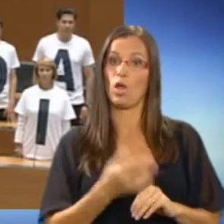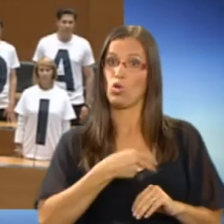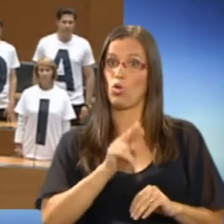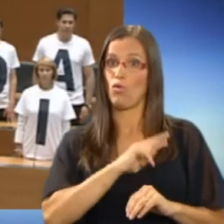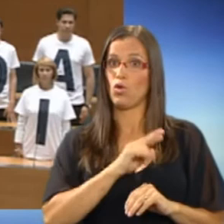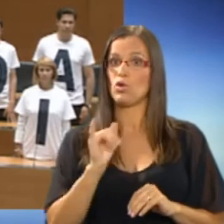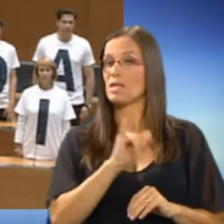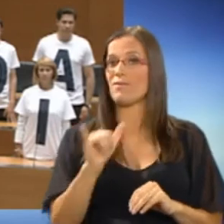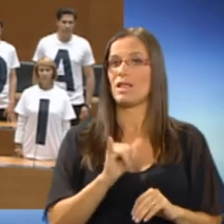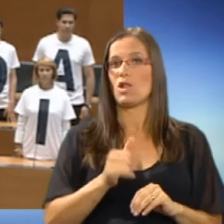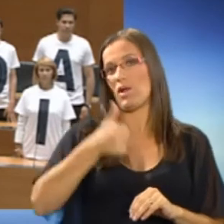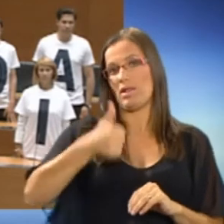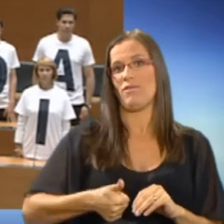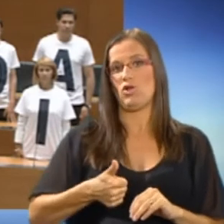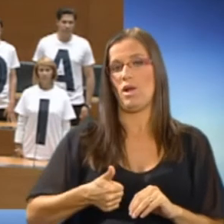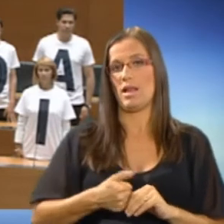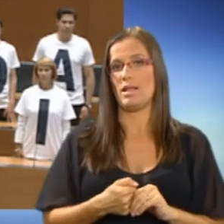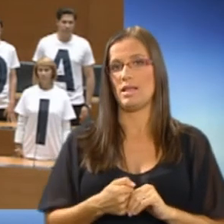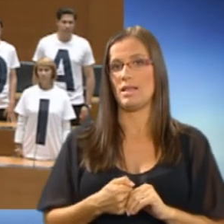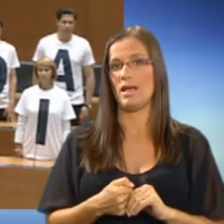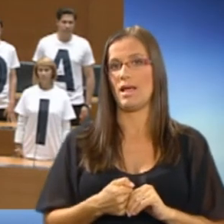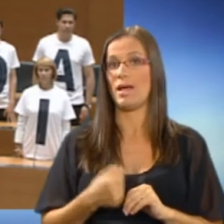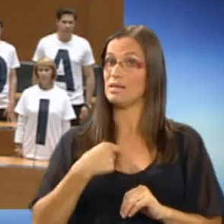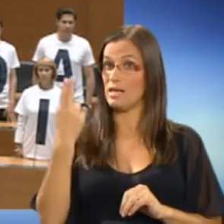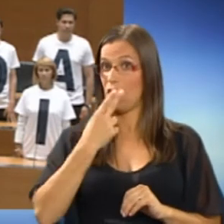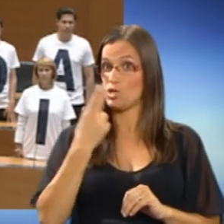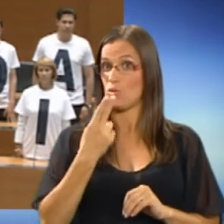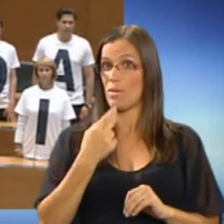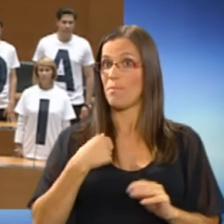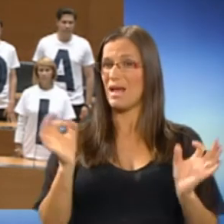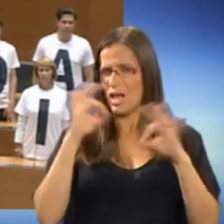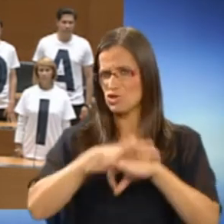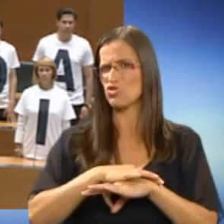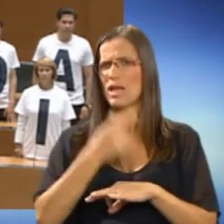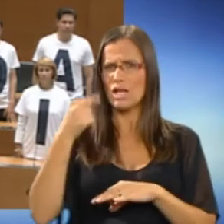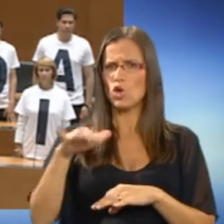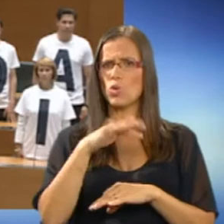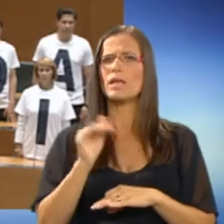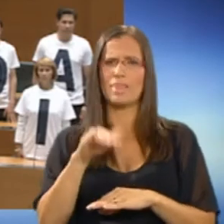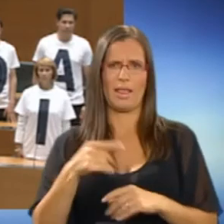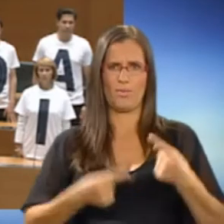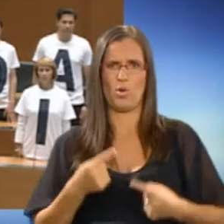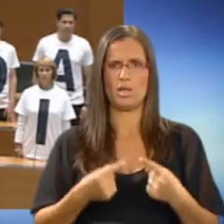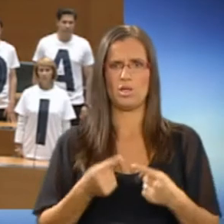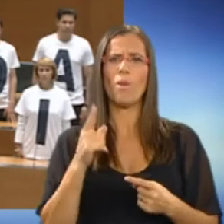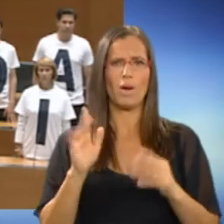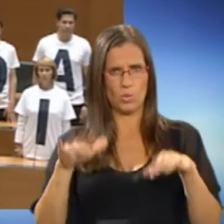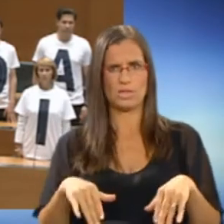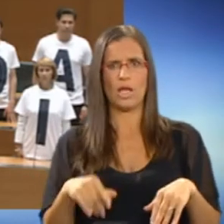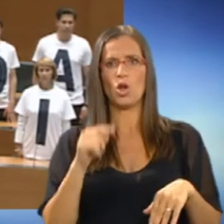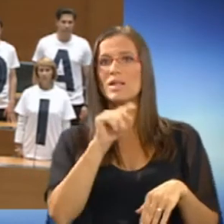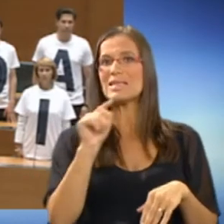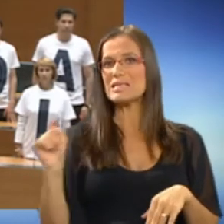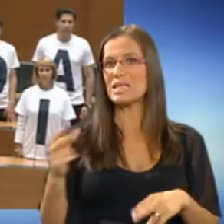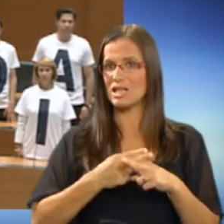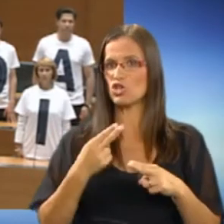Odgovornost je vedno individualna. Razumem razočaranje ljudi nad politikom, pa vendar. Tisti